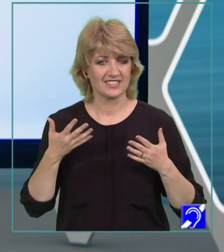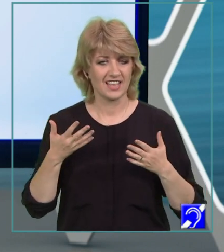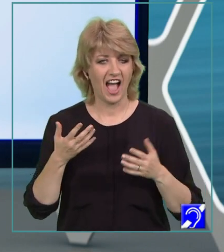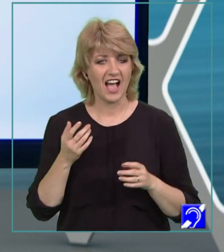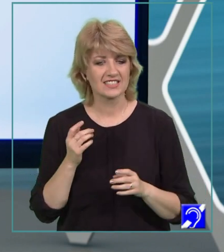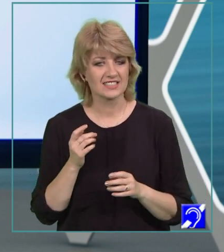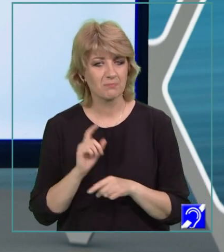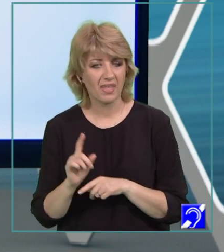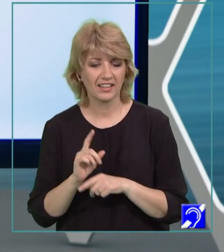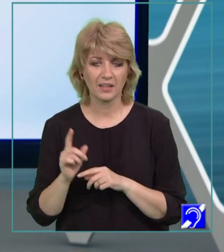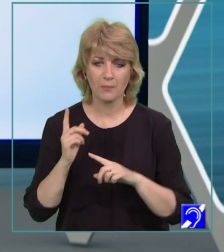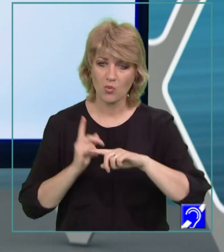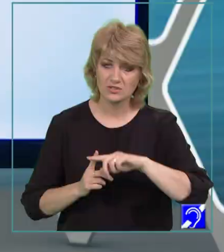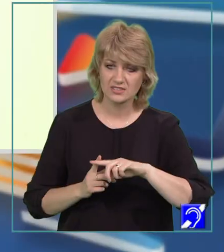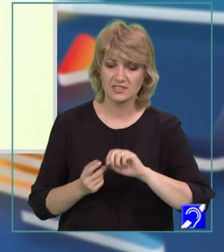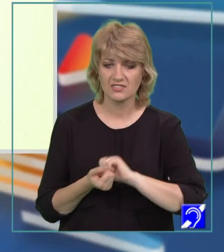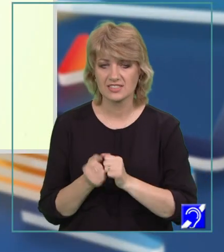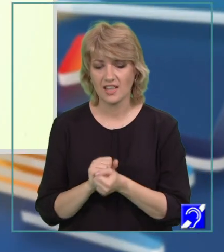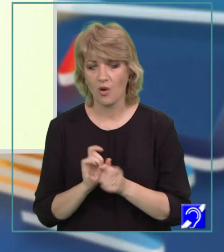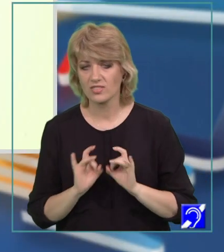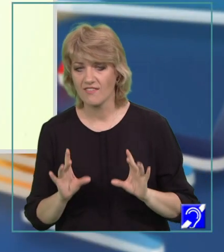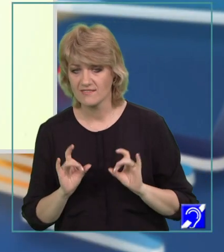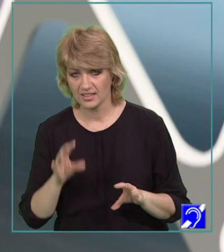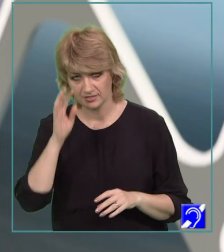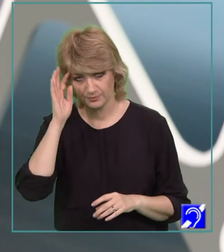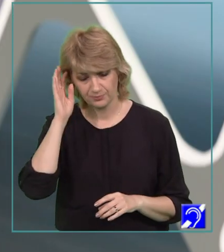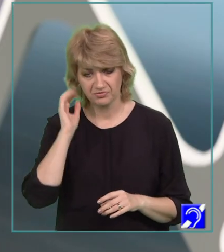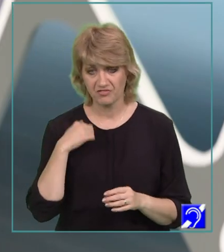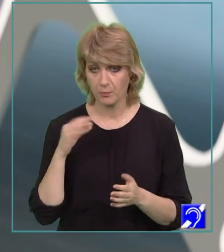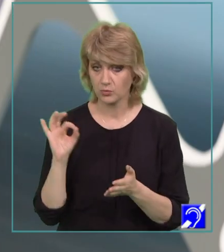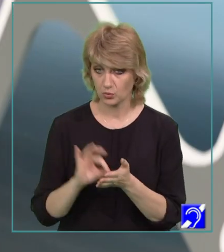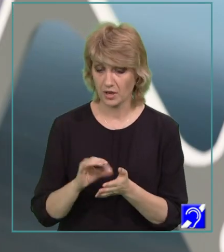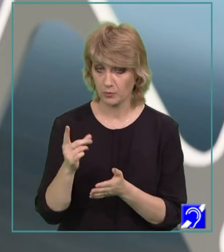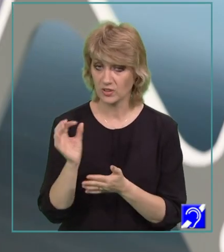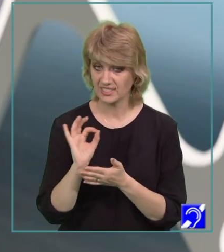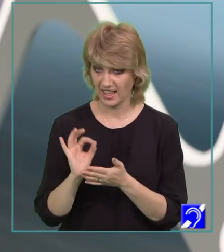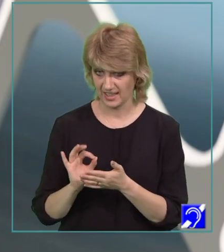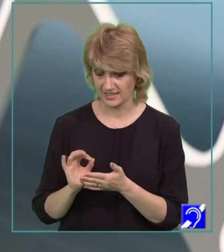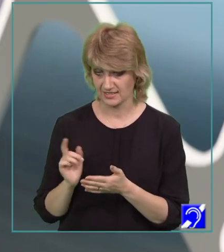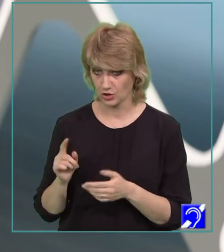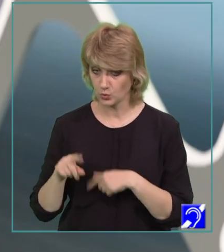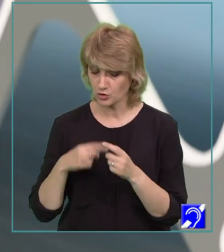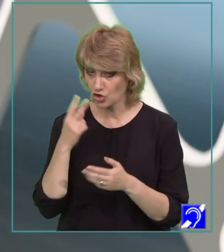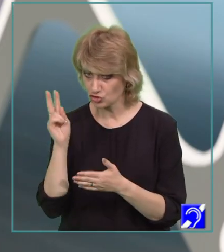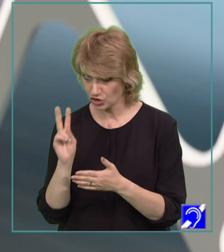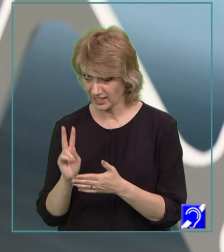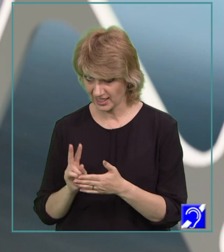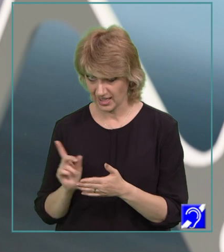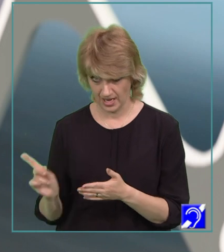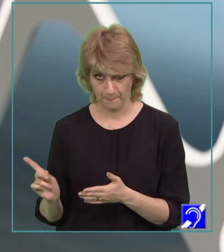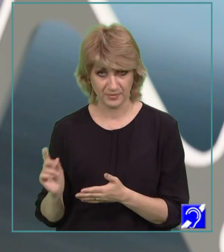aspecte pozitive, fie defecte. Vă propun un text, iar pe marginea lui, după ce îl vom lectura, vom